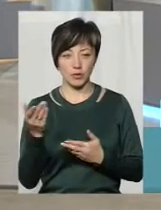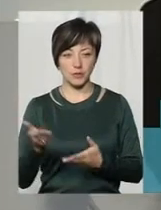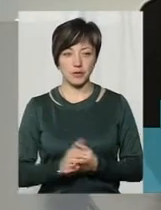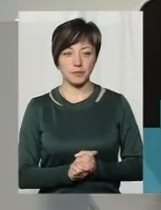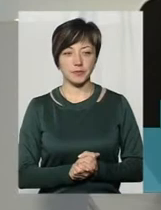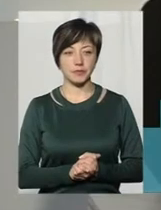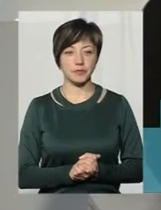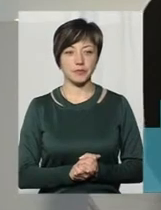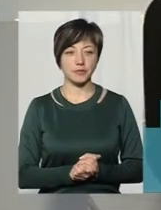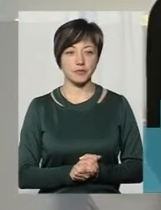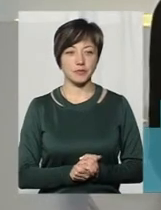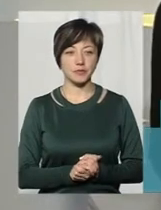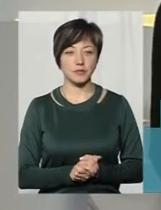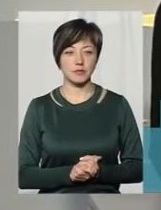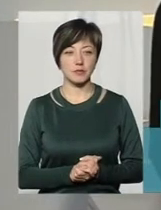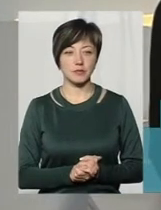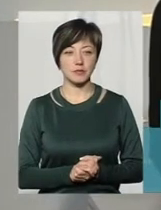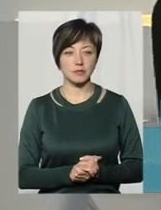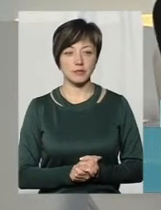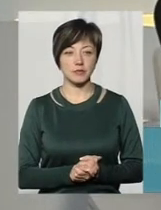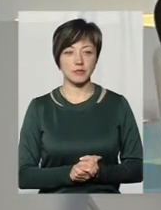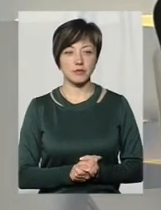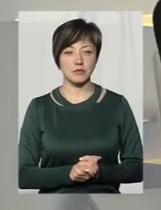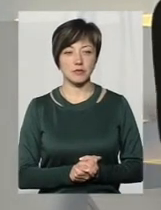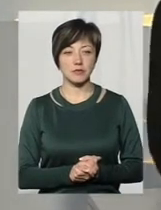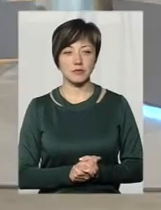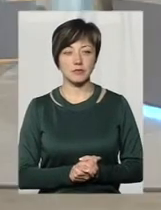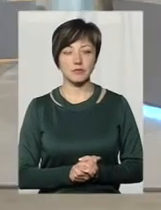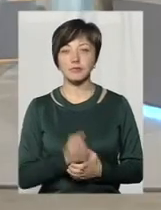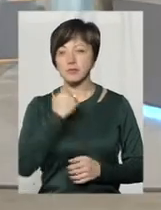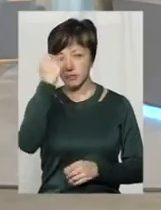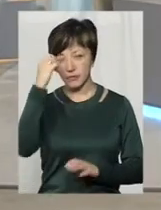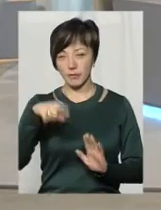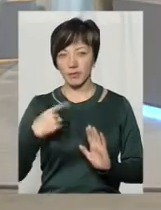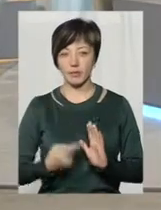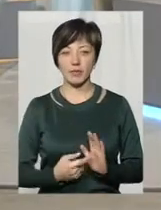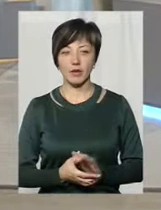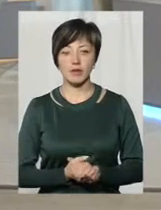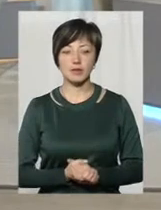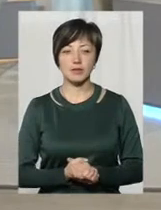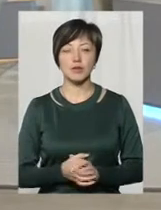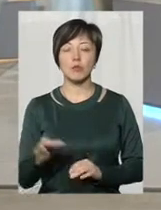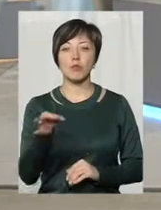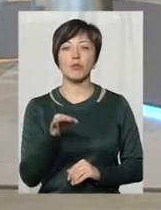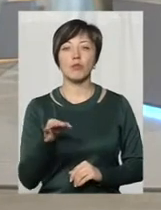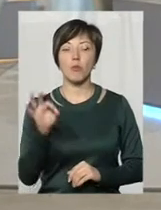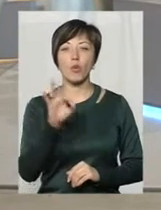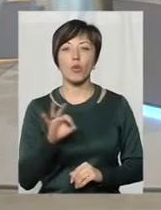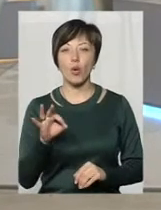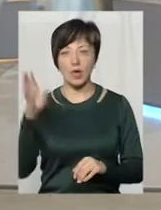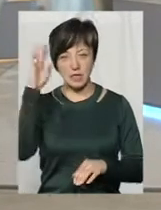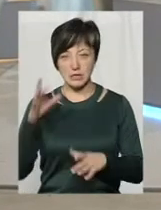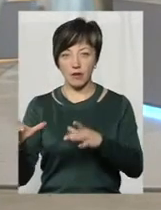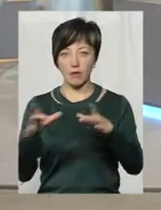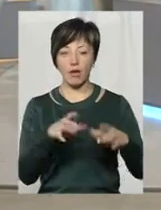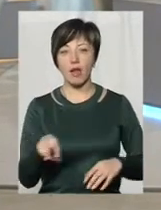Я не почула, вибачте. Перепрошую, дякую вам за запитання. Не почула. Пані Тетяно, йдеться про ставок в